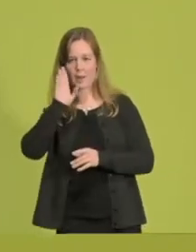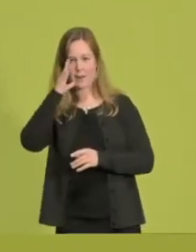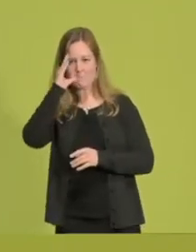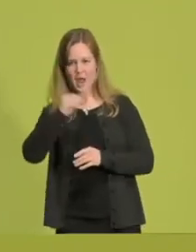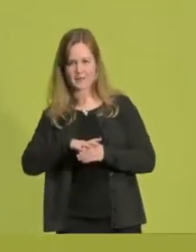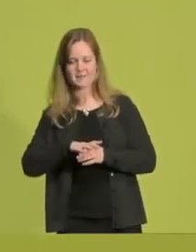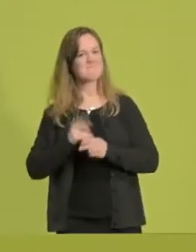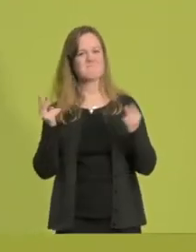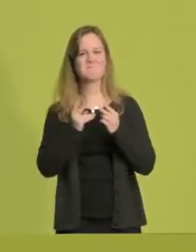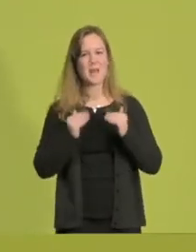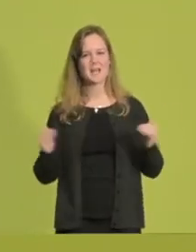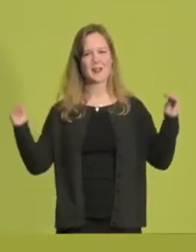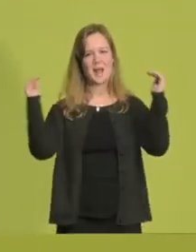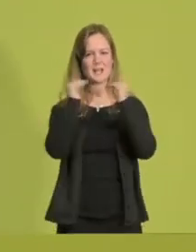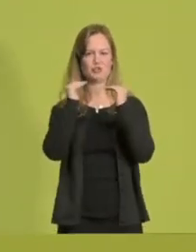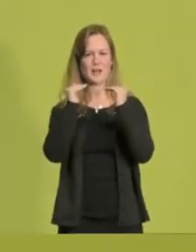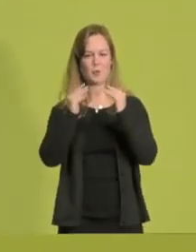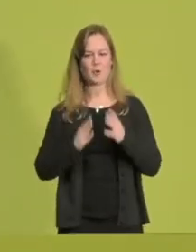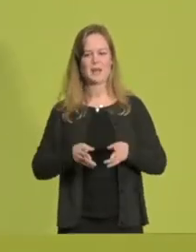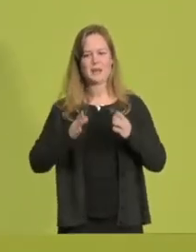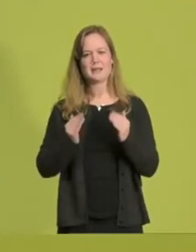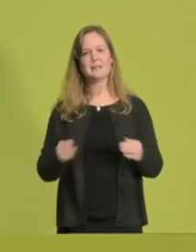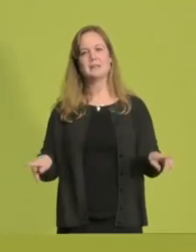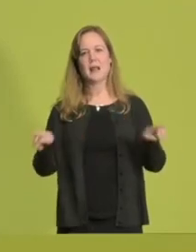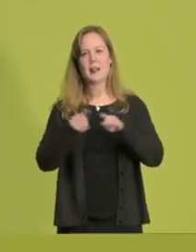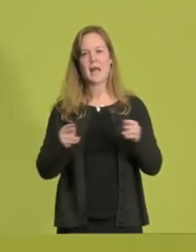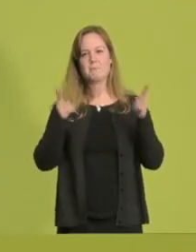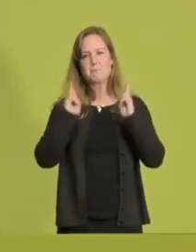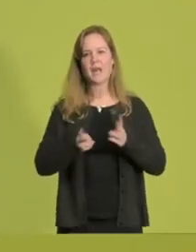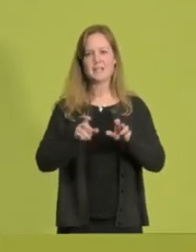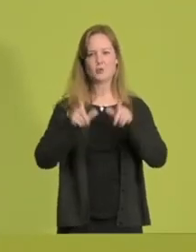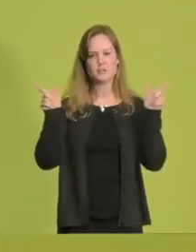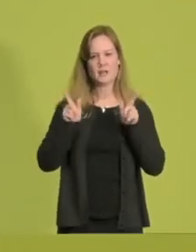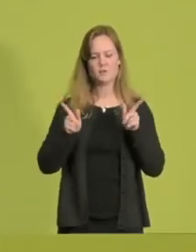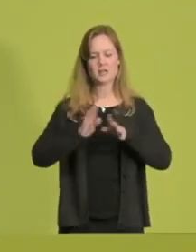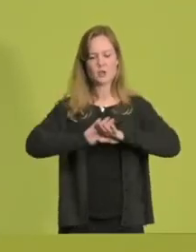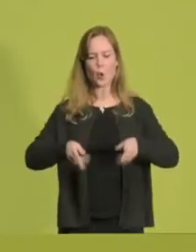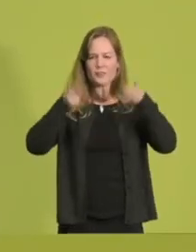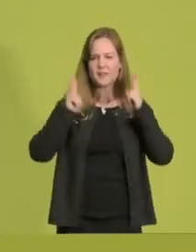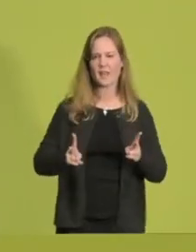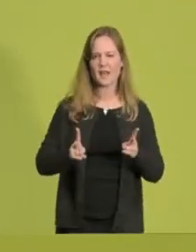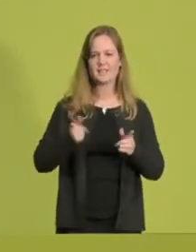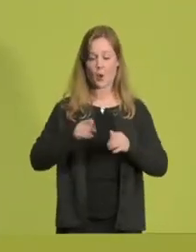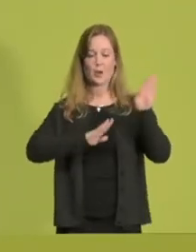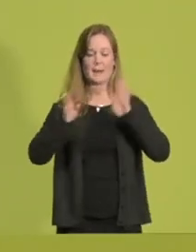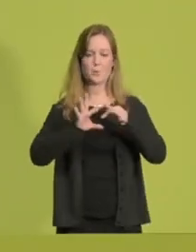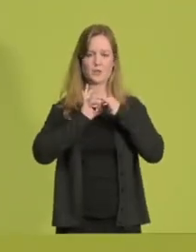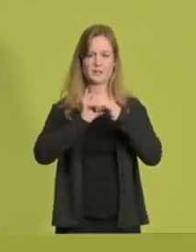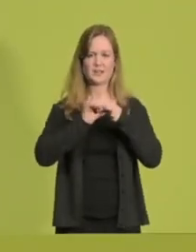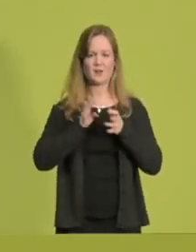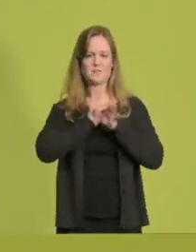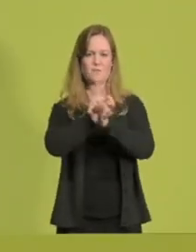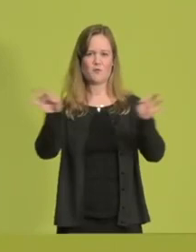Gleichstellung und eine gleichberechtigte Gesellschaft, das ist ein Grundpfeiler unserer Gesellschaft und unserer Demokratie und damit für alle Menschen in diesem